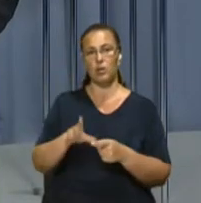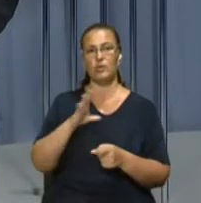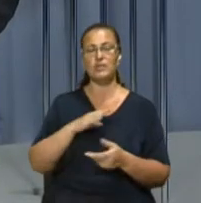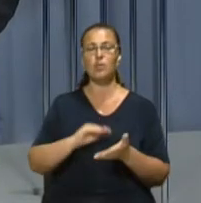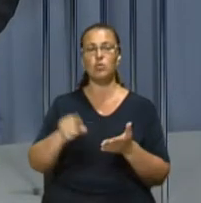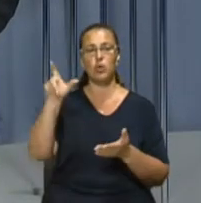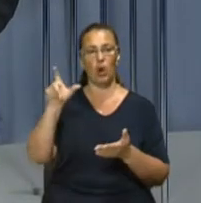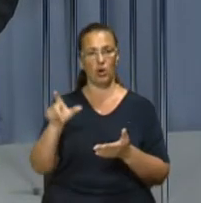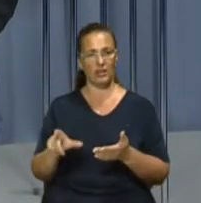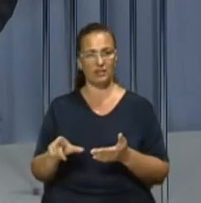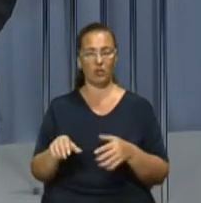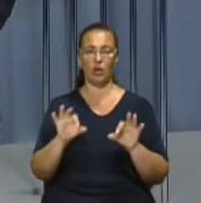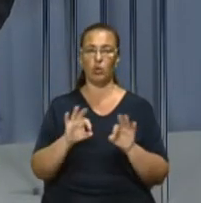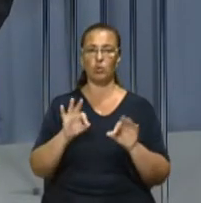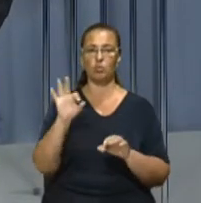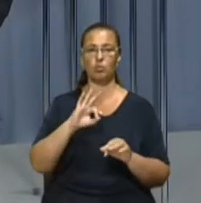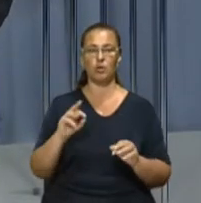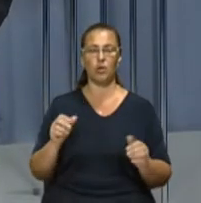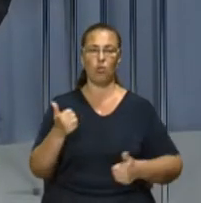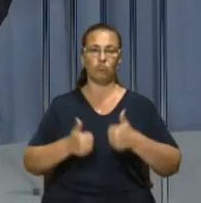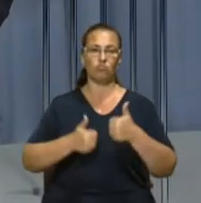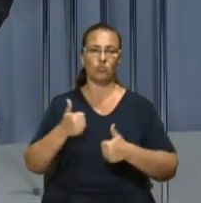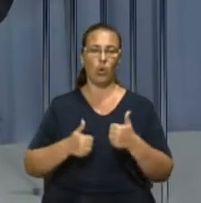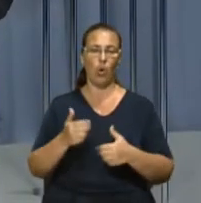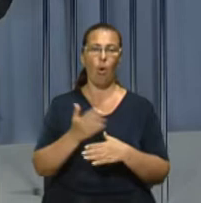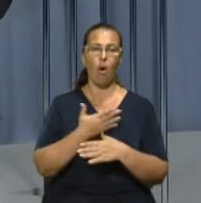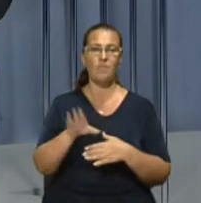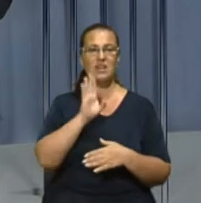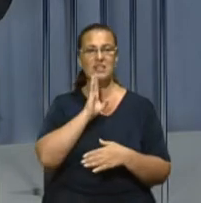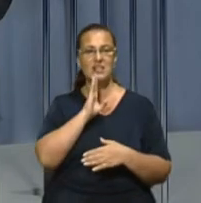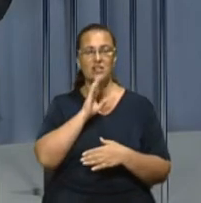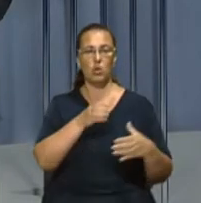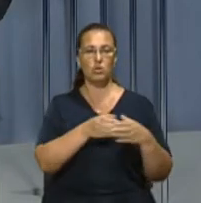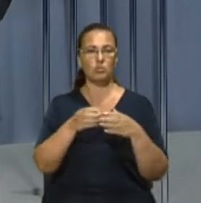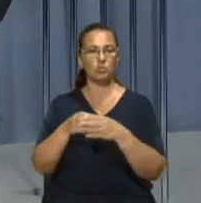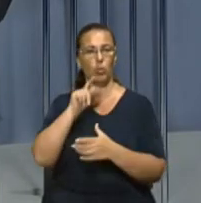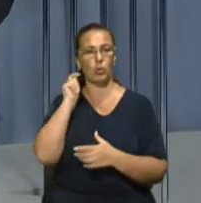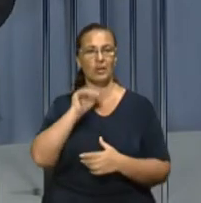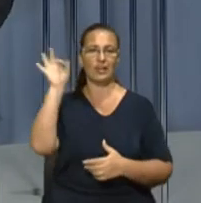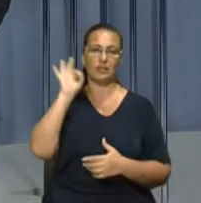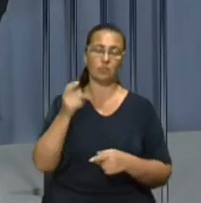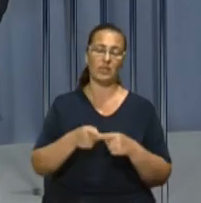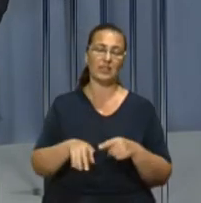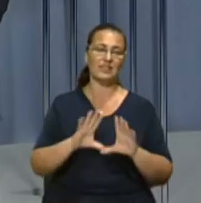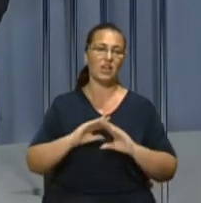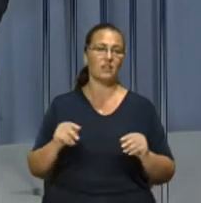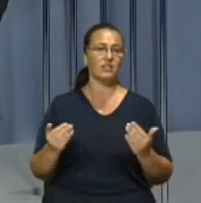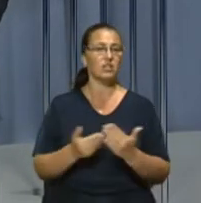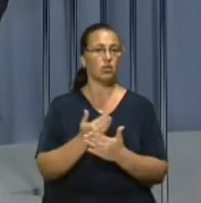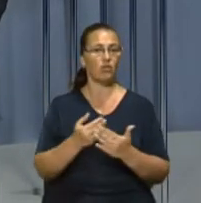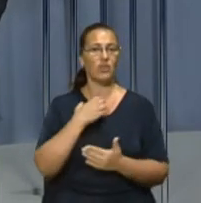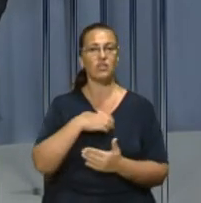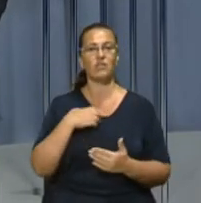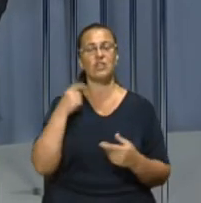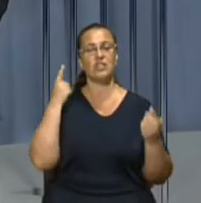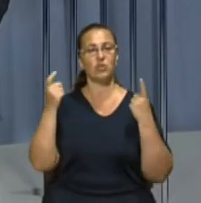кореспондент Єрема Чуйко. Він розповів про матч між жіночими збірними України та Німеччини на арені Львів. І це всі новини на цю мить. Важливо